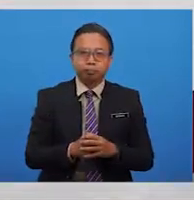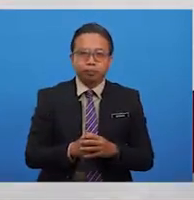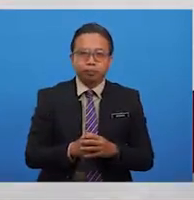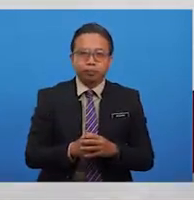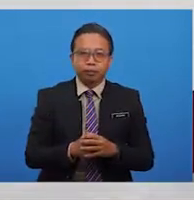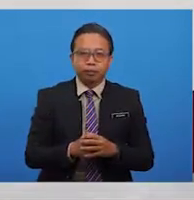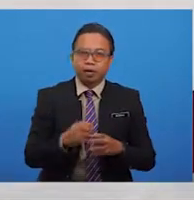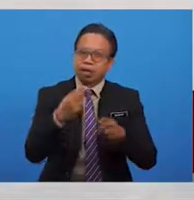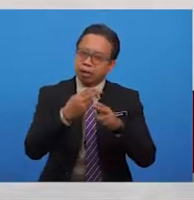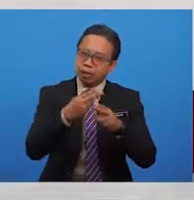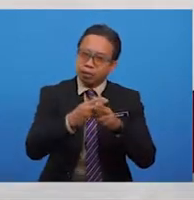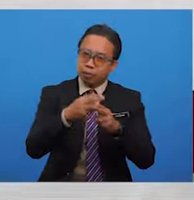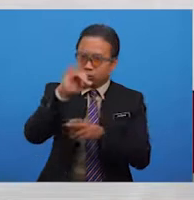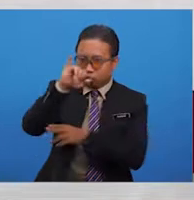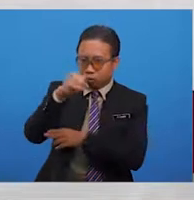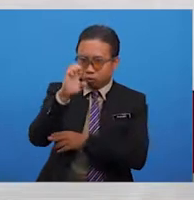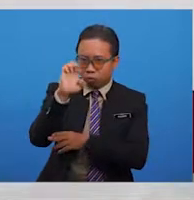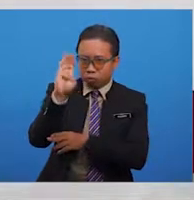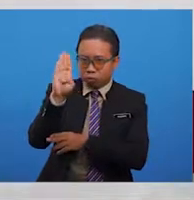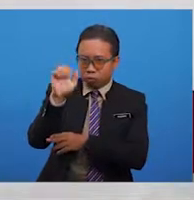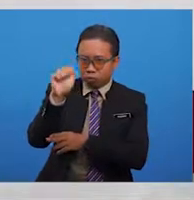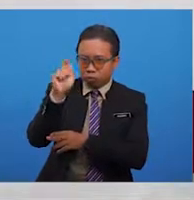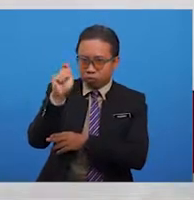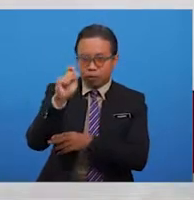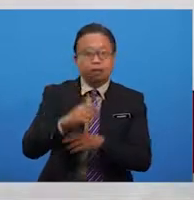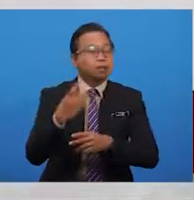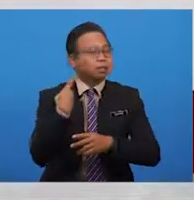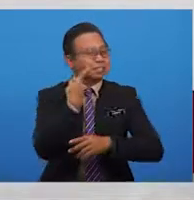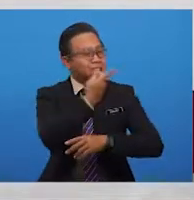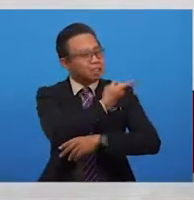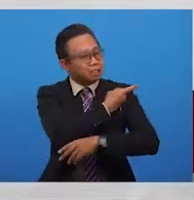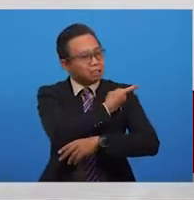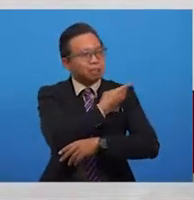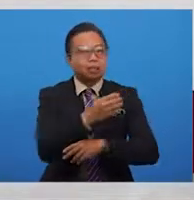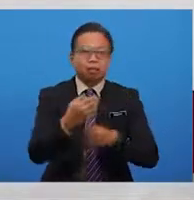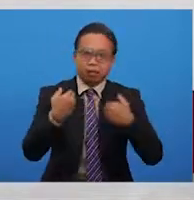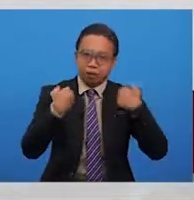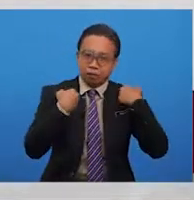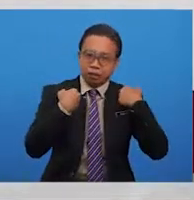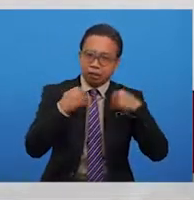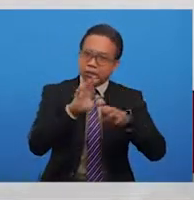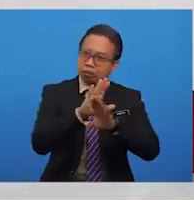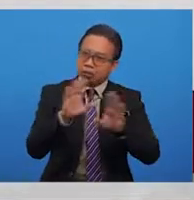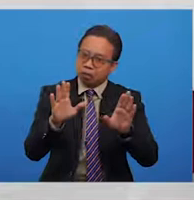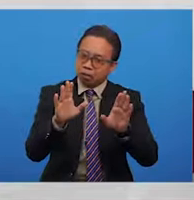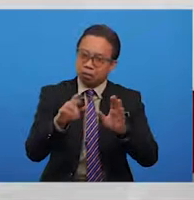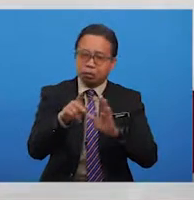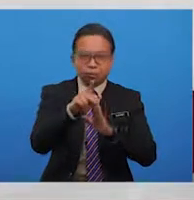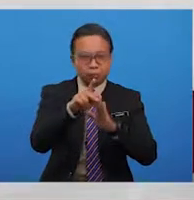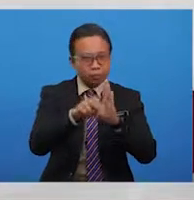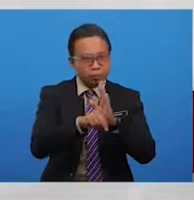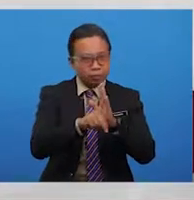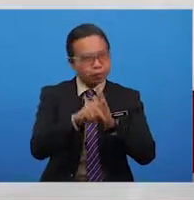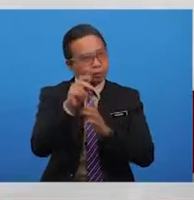Andai nama menjebat kita masih tidak menggelamnya sebagai